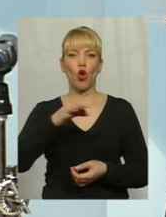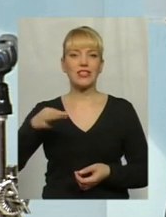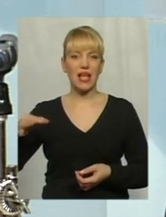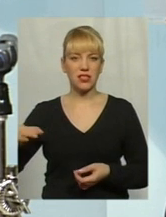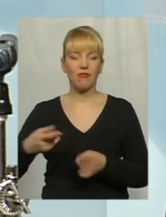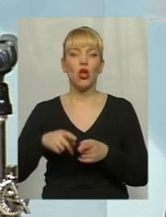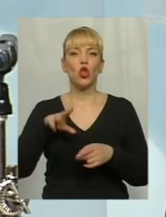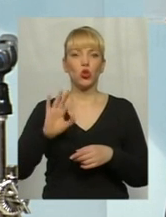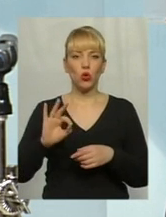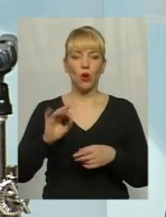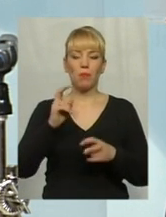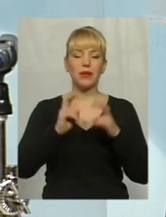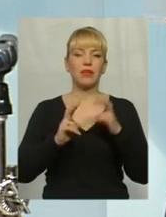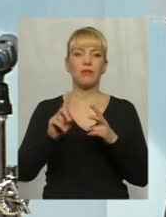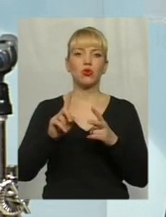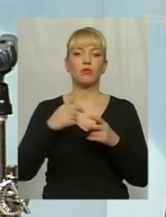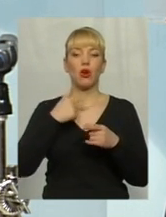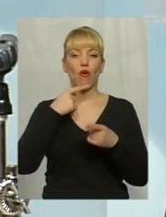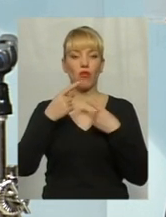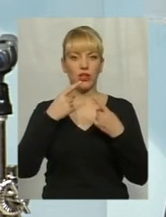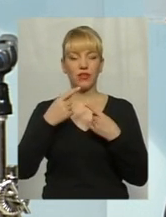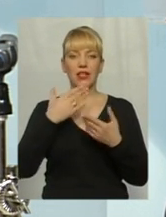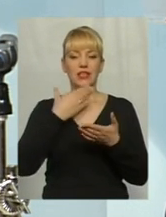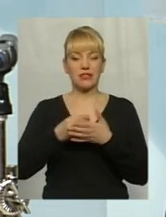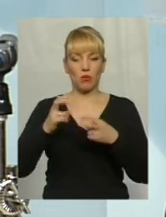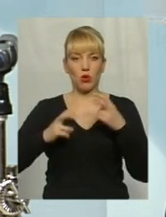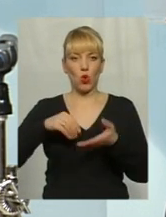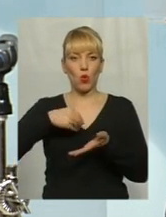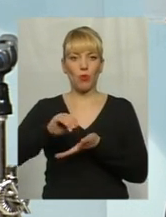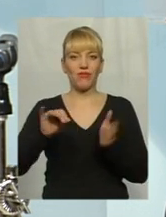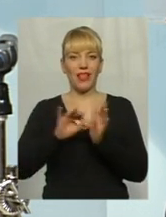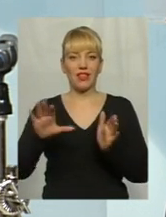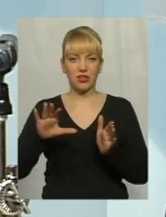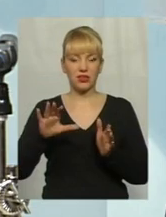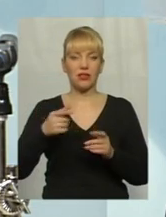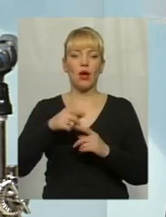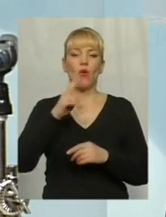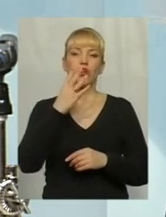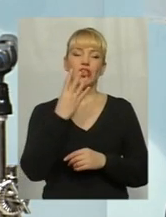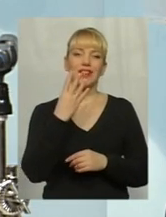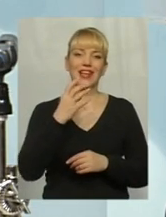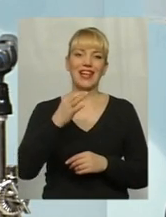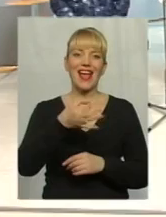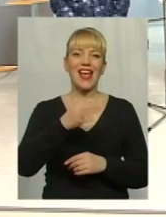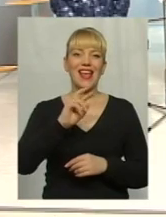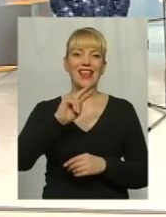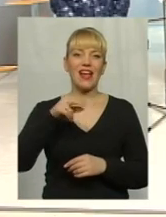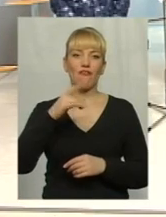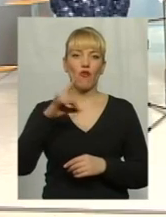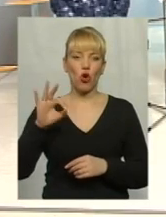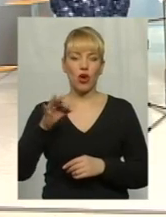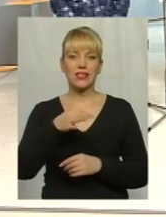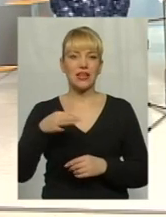підприємець, з яким ми спілкувалися, для свого підприємства закупив електроенергію по 4 євроценти. Якщо порахувати курсу, то по гривні 20.